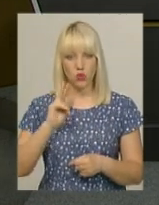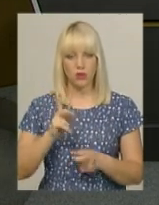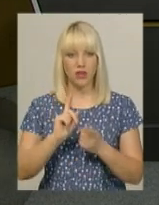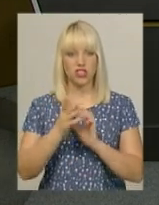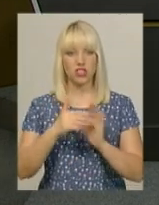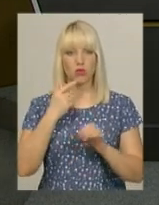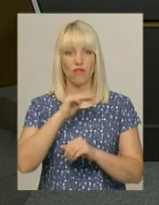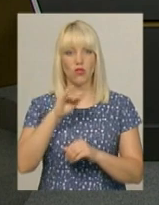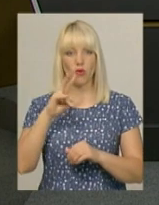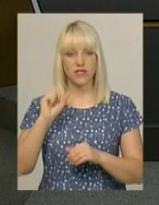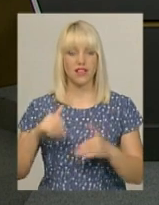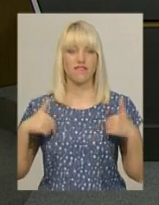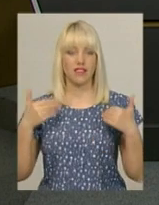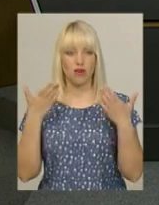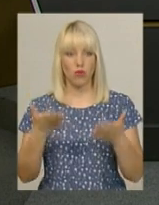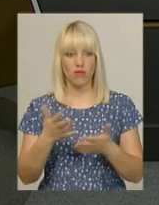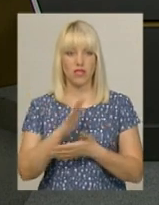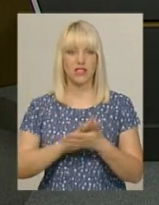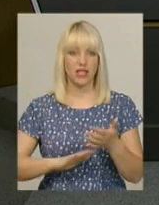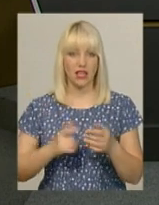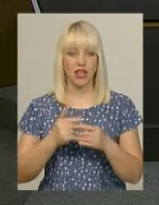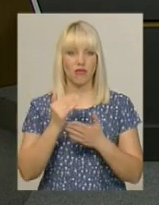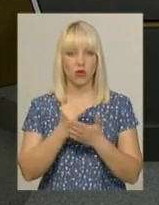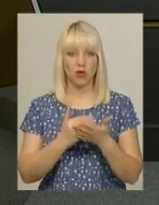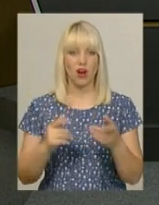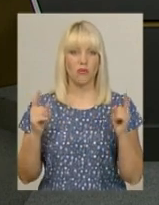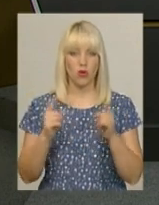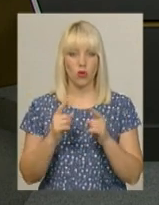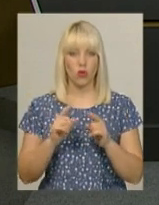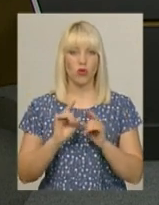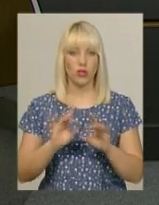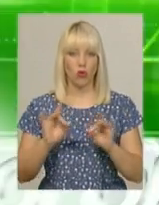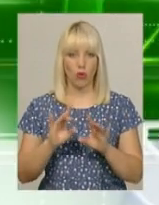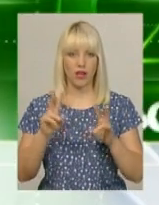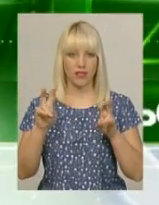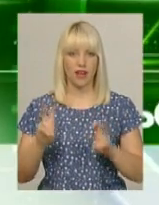Фіновська. Вітаємо вас і далі у програмі «Короткий огляд тем».